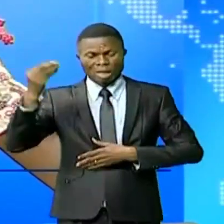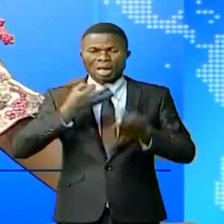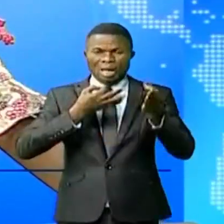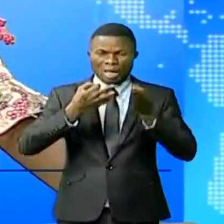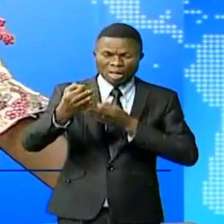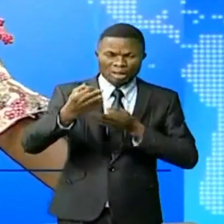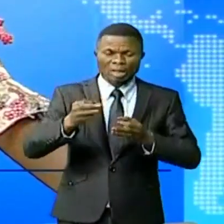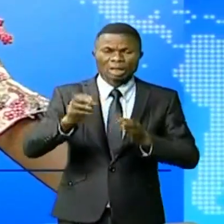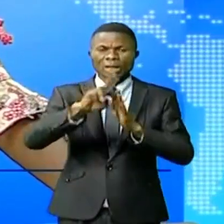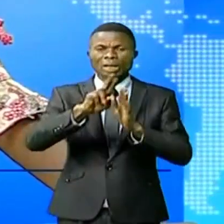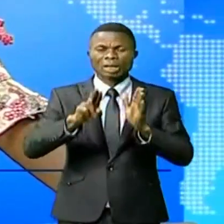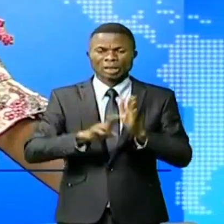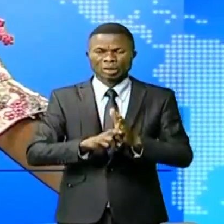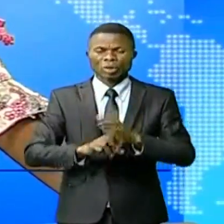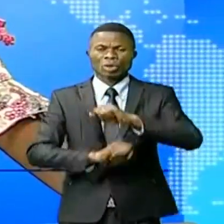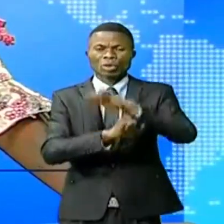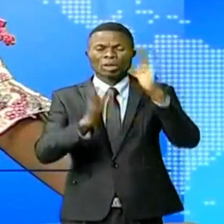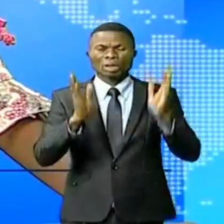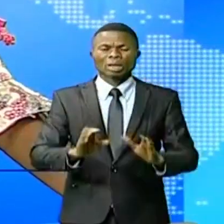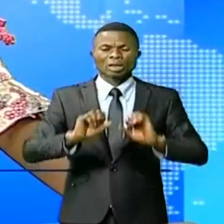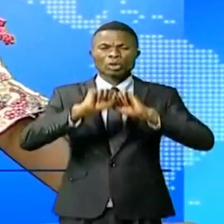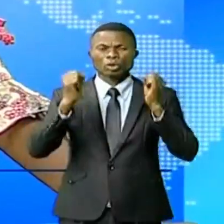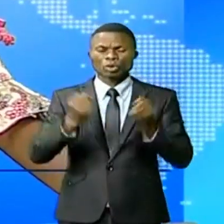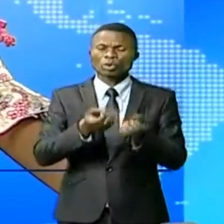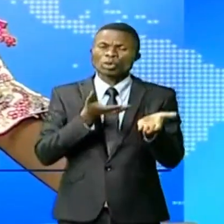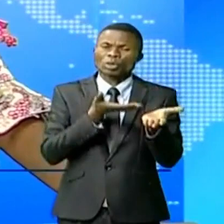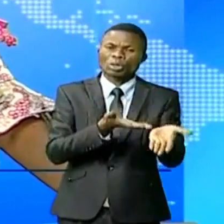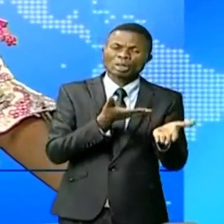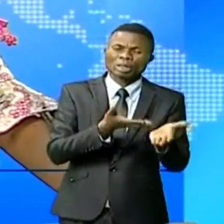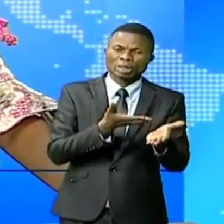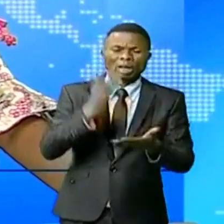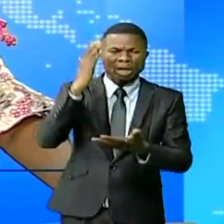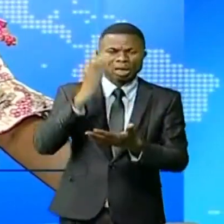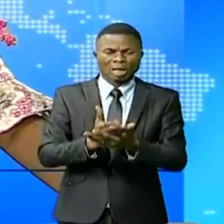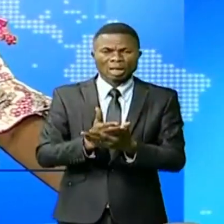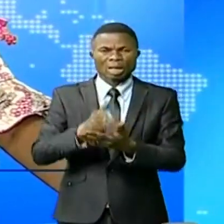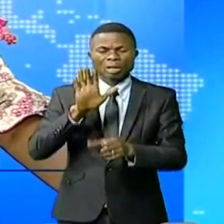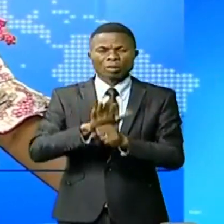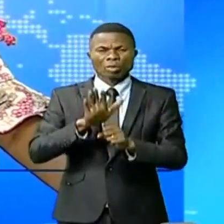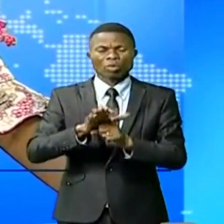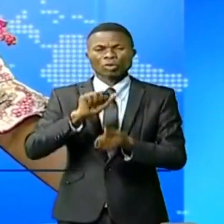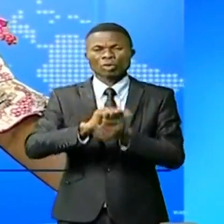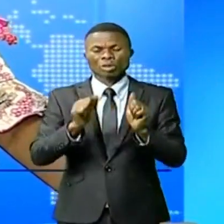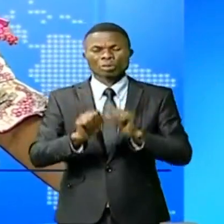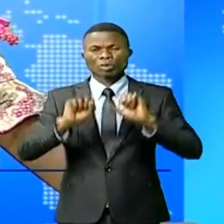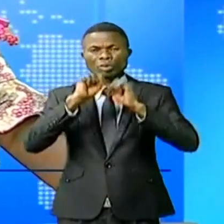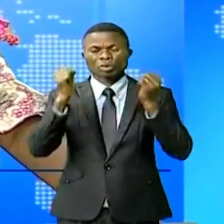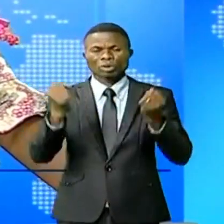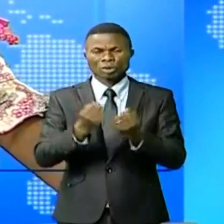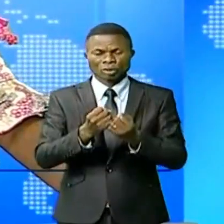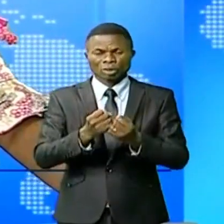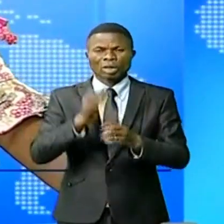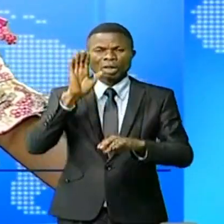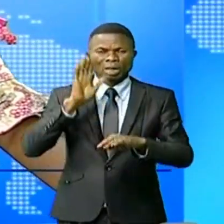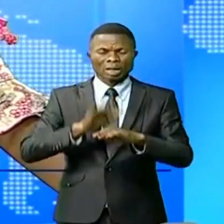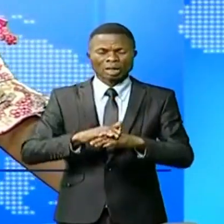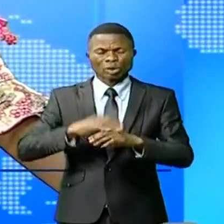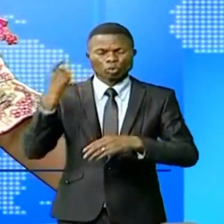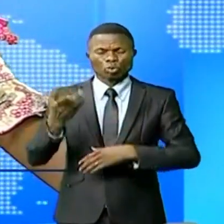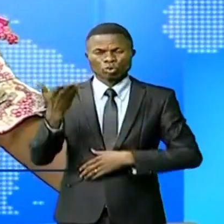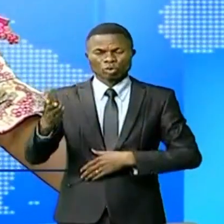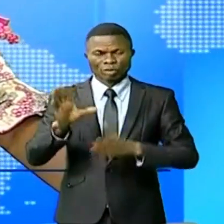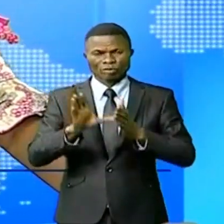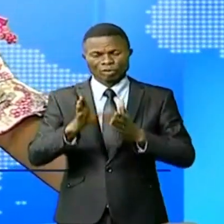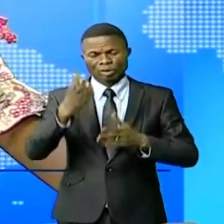le rôle des assistants sociaux afin d'accompagner et éliminer les différents phénomènes sociaux qui apparaissent de temps en temps. Serge